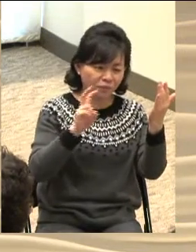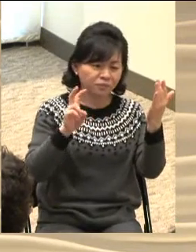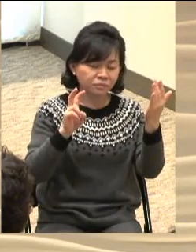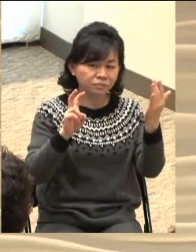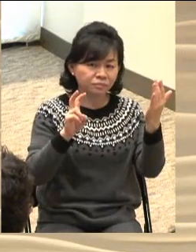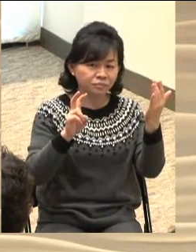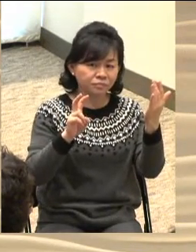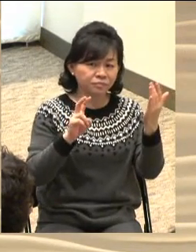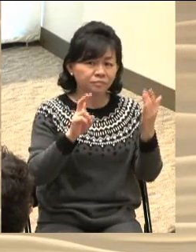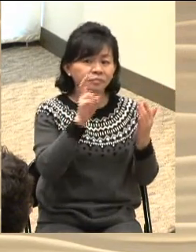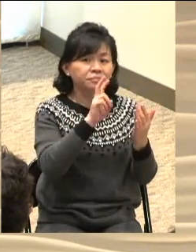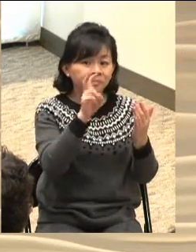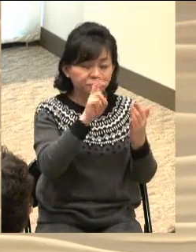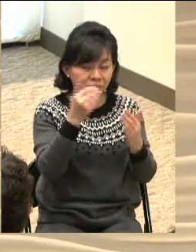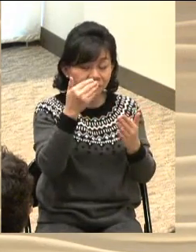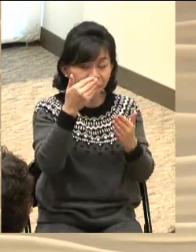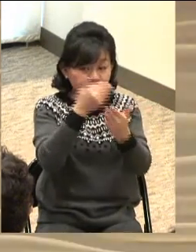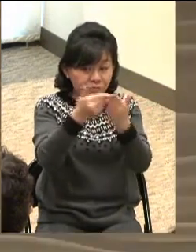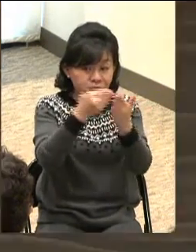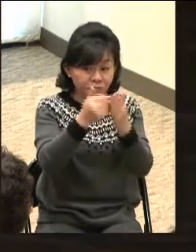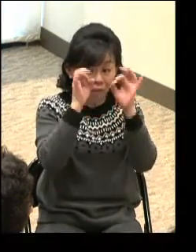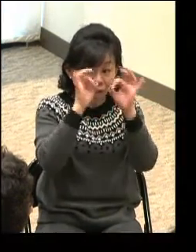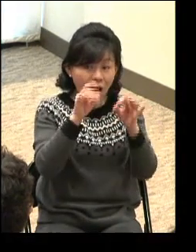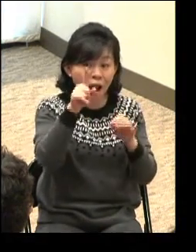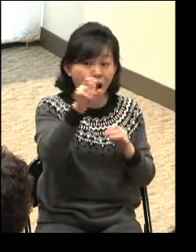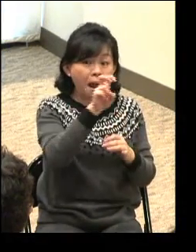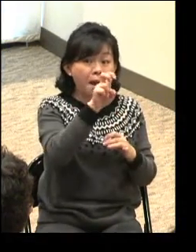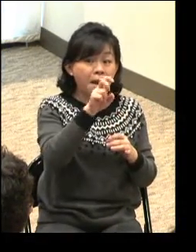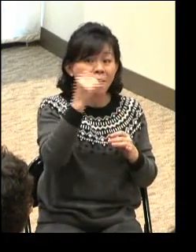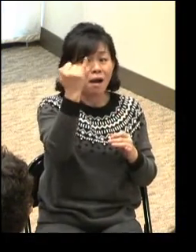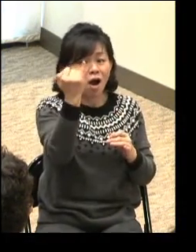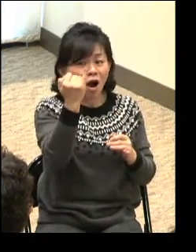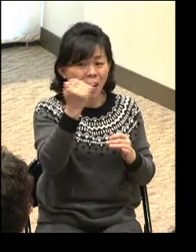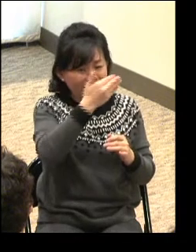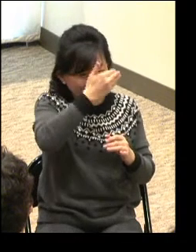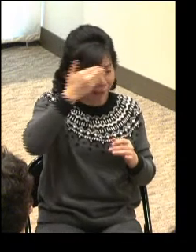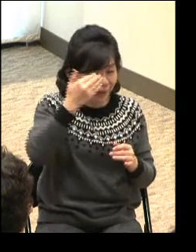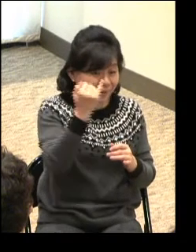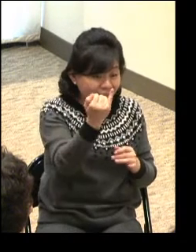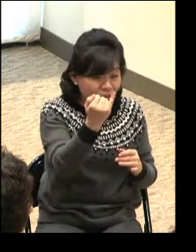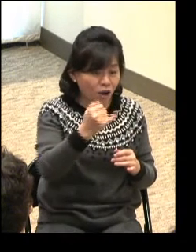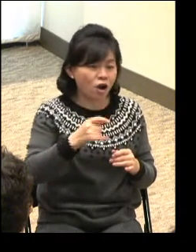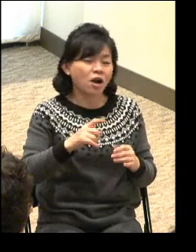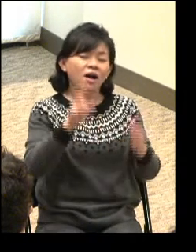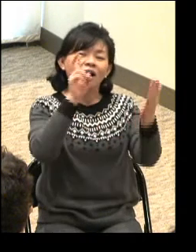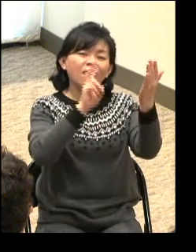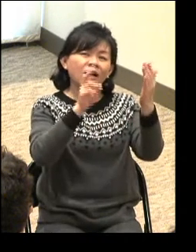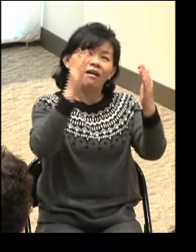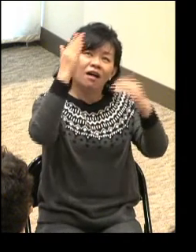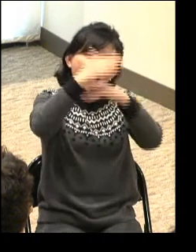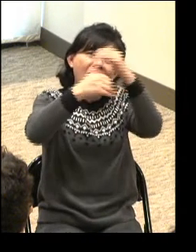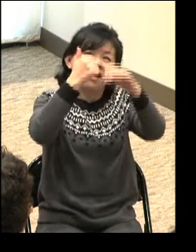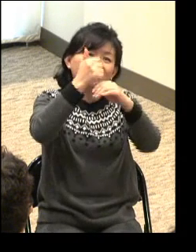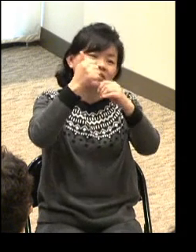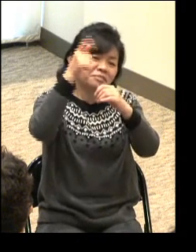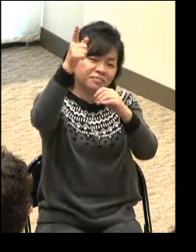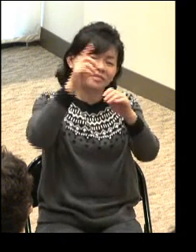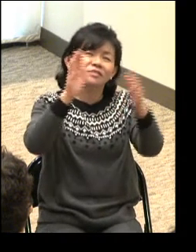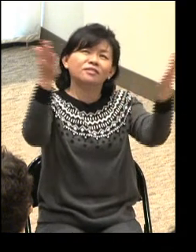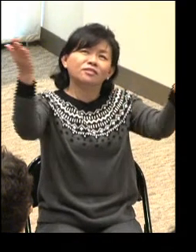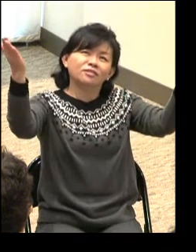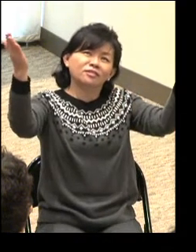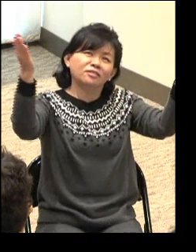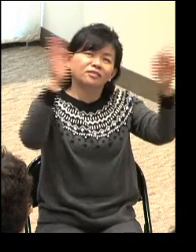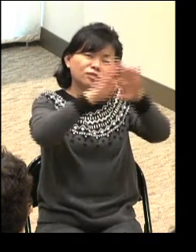그린 마리아의 찬송 모습을 한번 보십시오 마당에서 마리아가 손을 들고 마치 기도하는 듯한